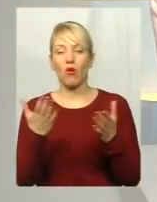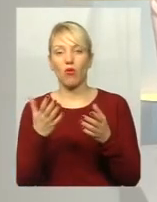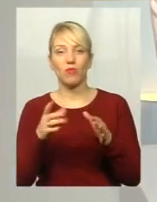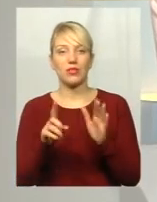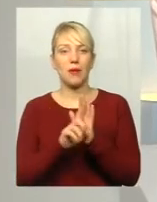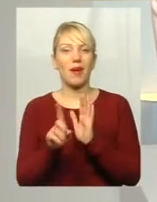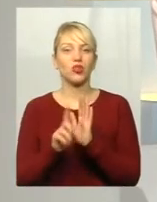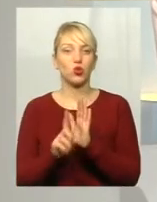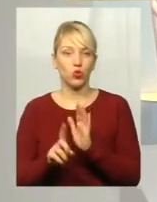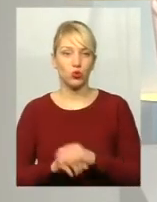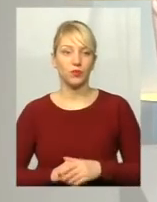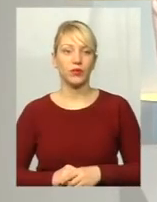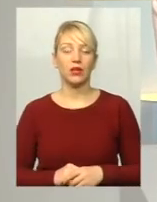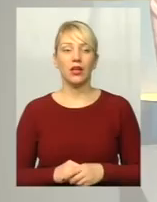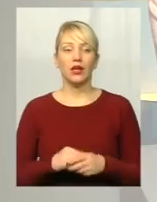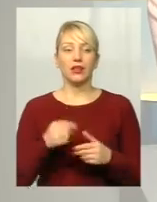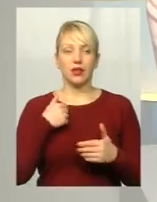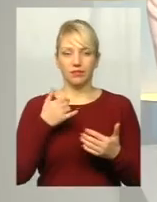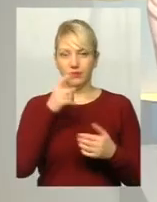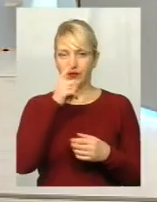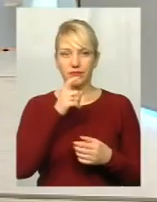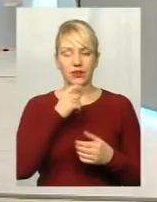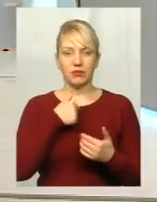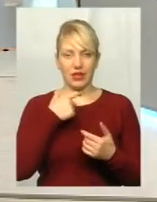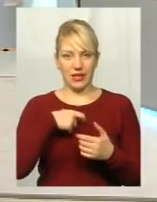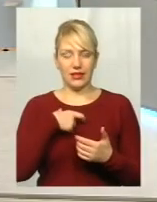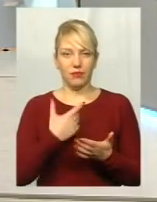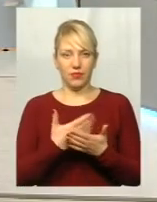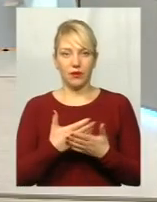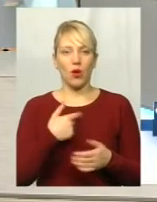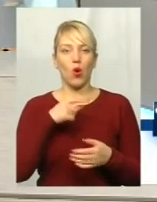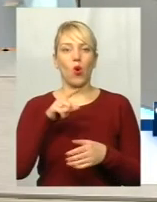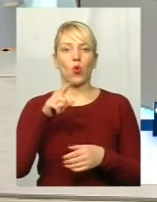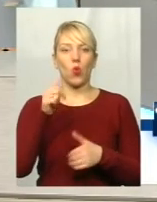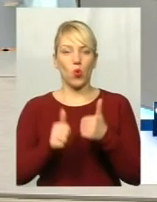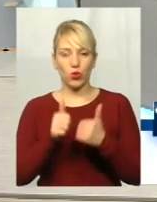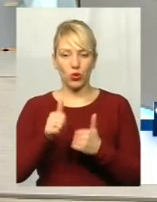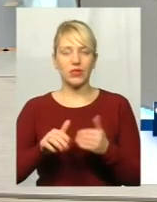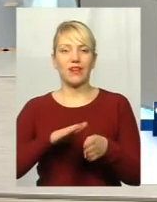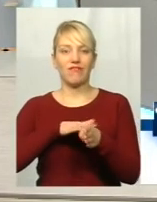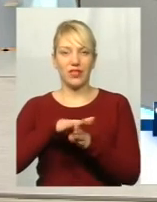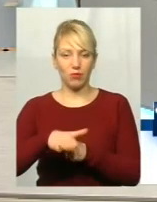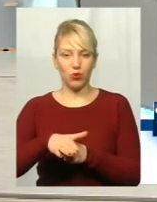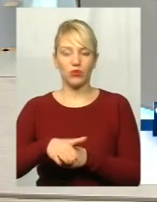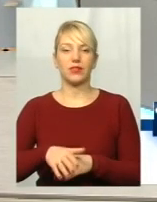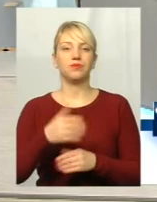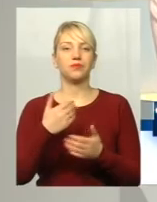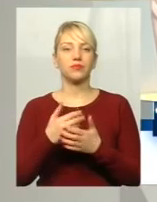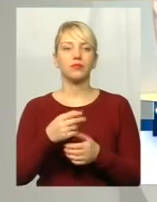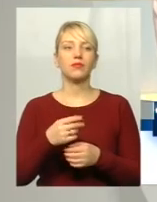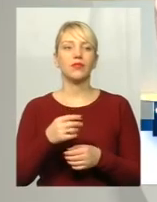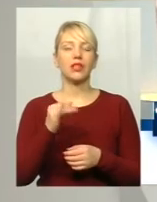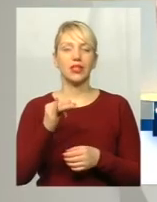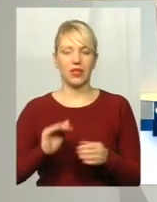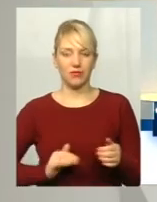мене, я не можу зрозуміти навіть для себе. Дивіться, конкурс відбувся по об'єктах, в об'єкти входили один, два, три маршрути. І